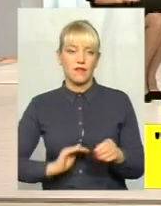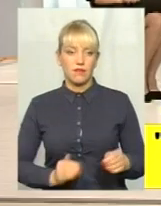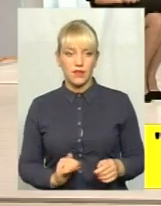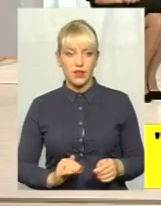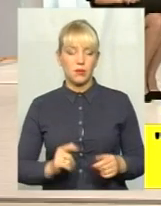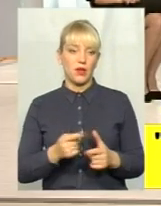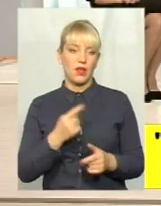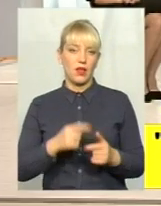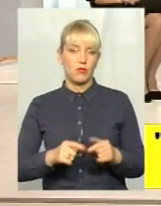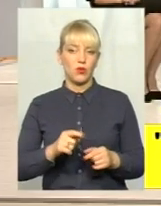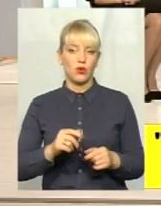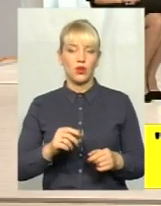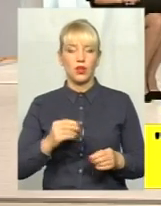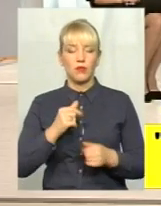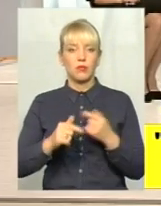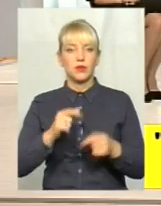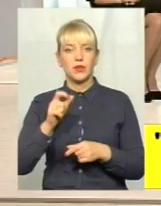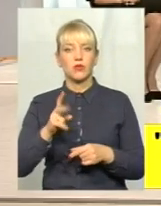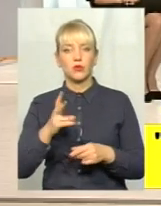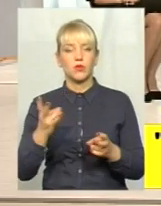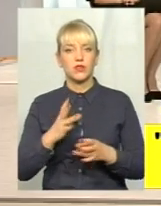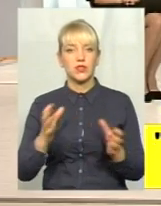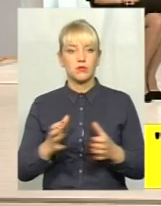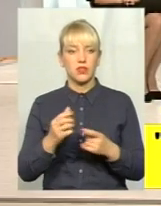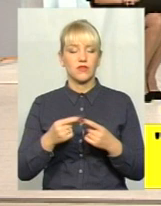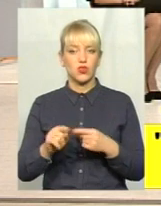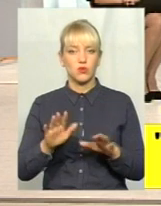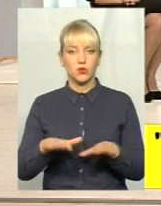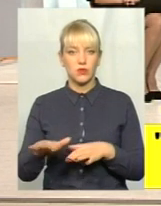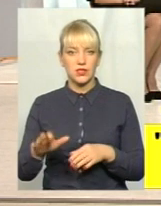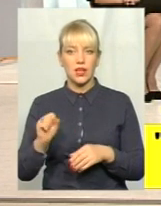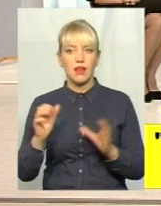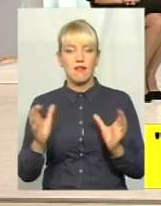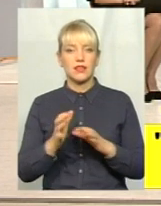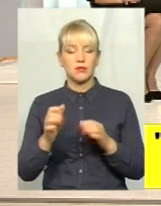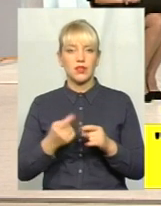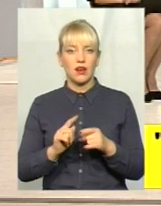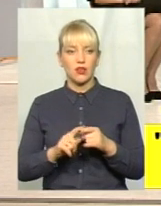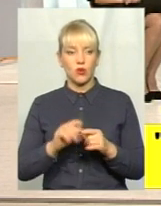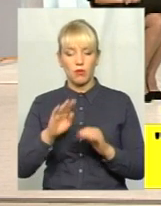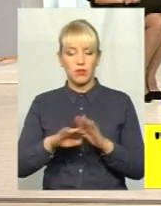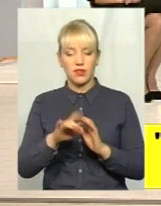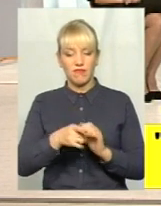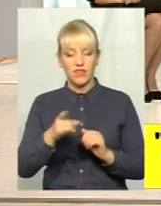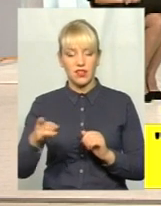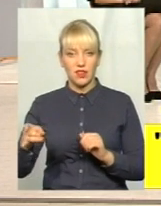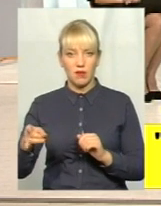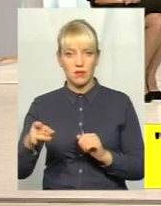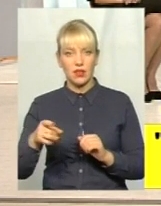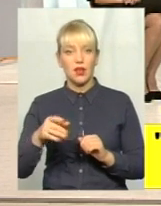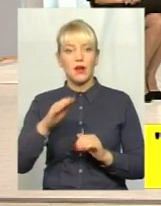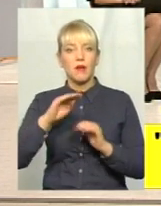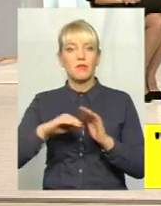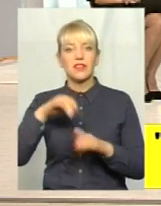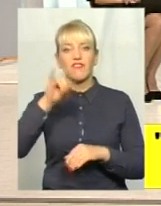або тому підприємцю, який має зберігати в іншому місці, а зберігає його під вікнами цієї